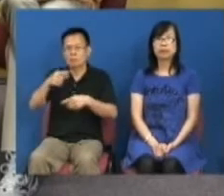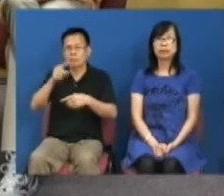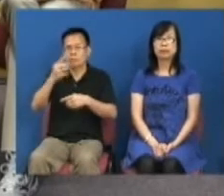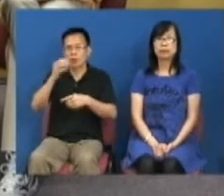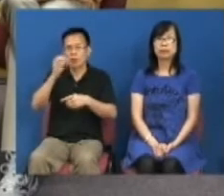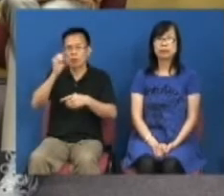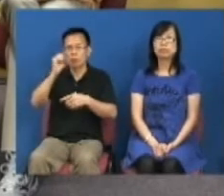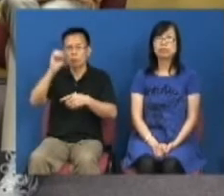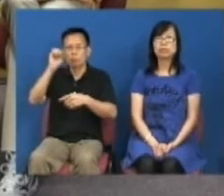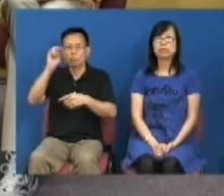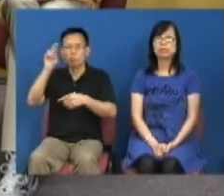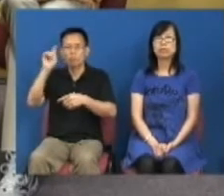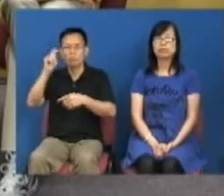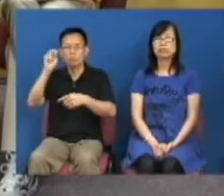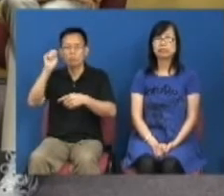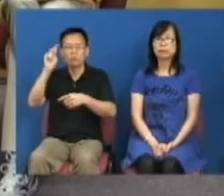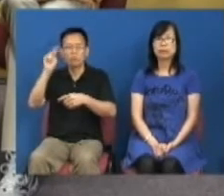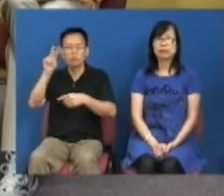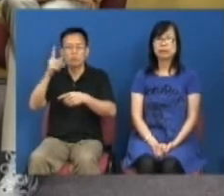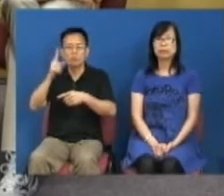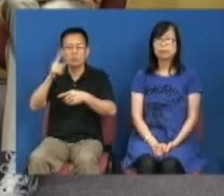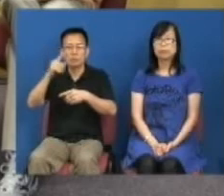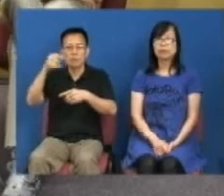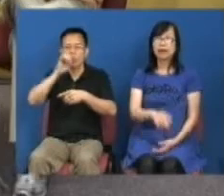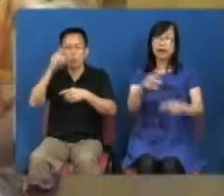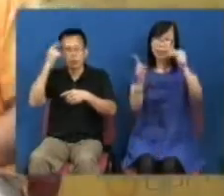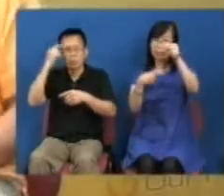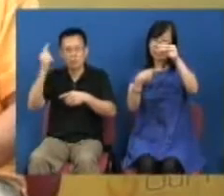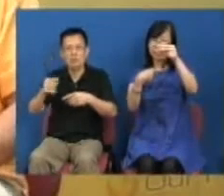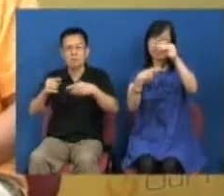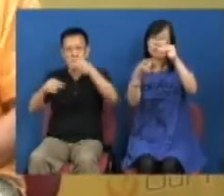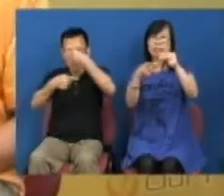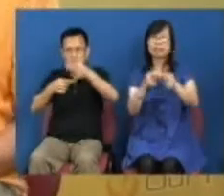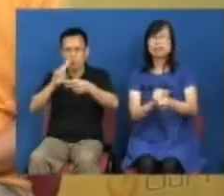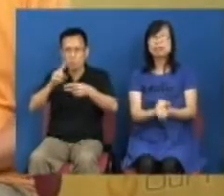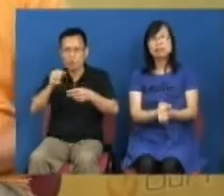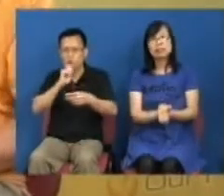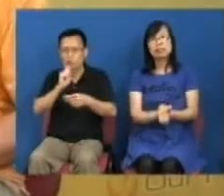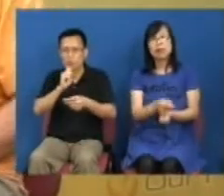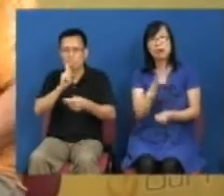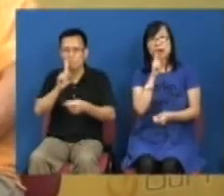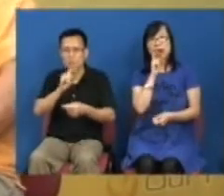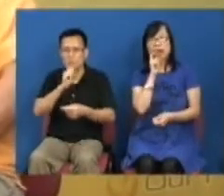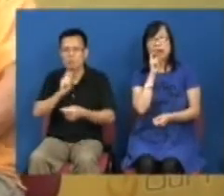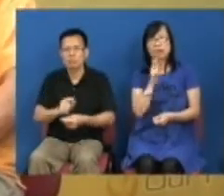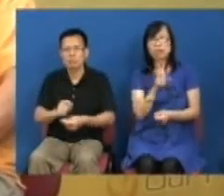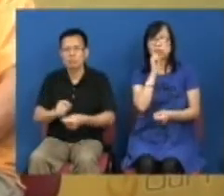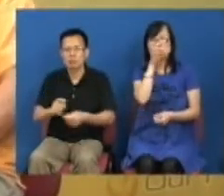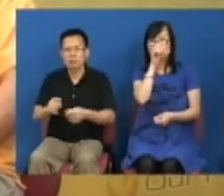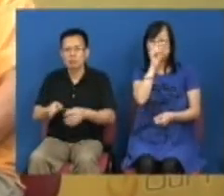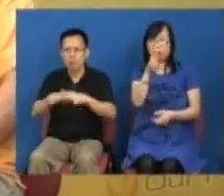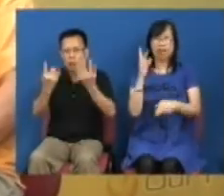来到也要说说七一是怎么来的七一其实先讲讲历史先